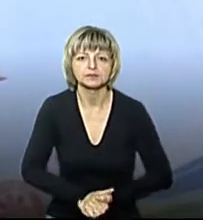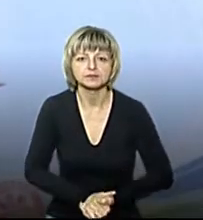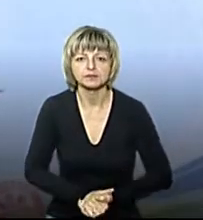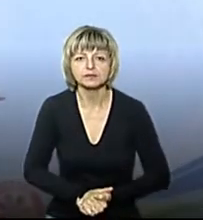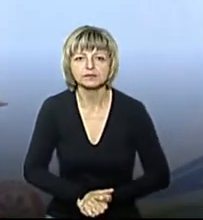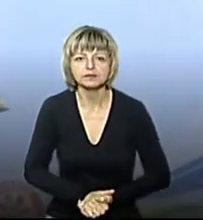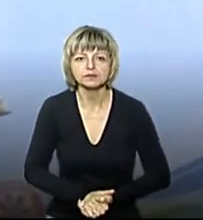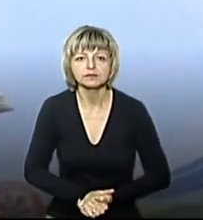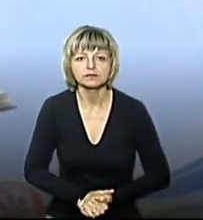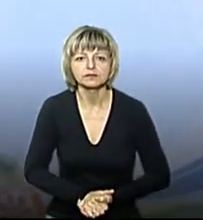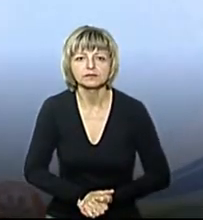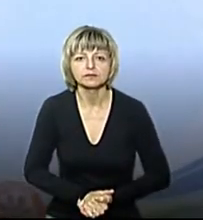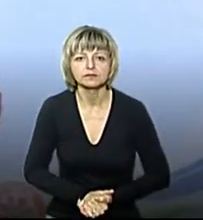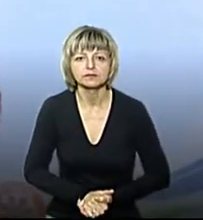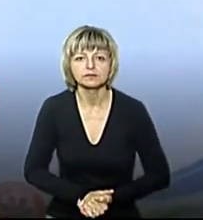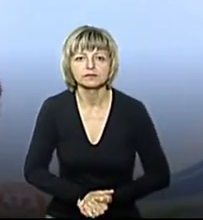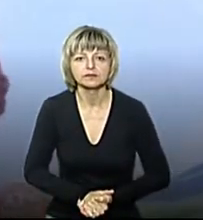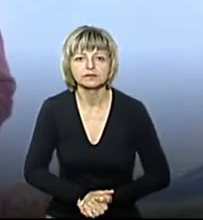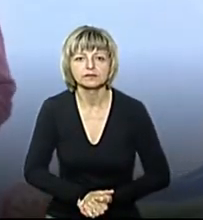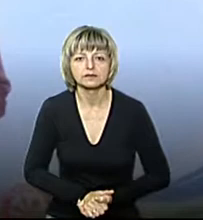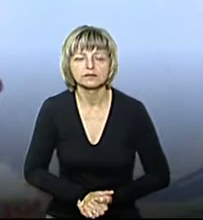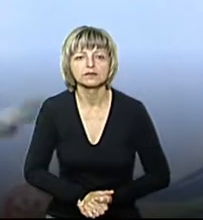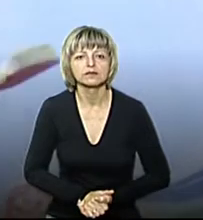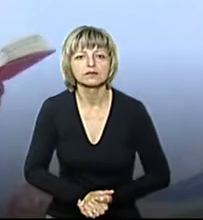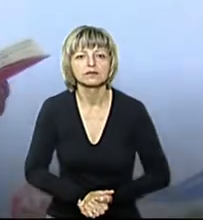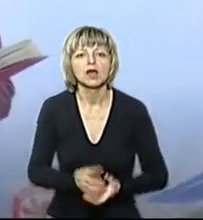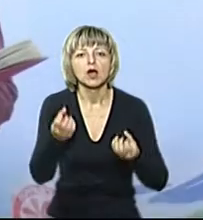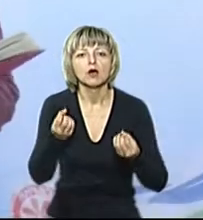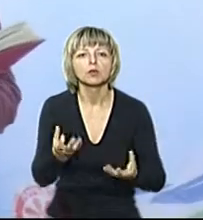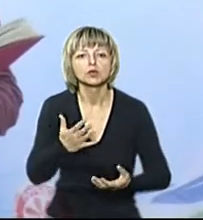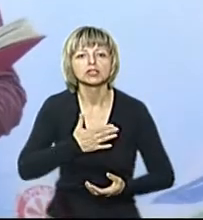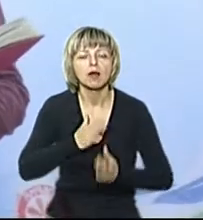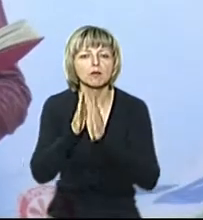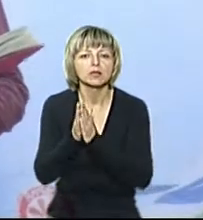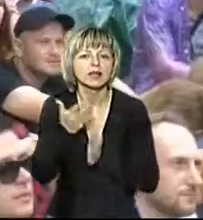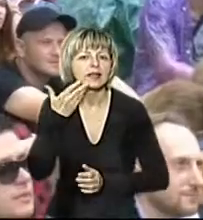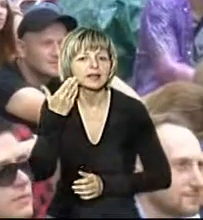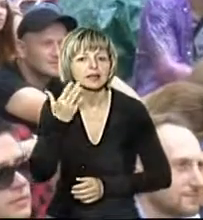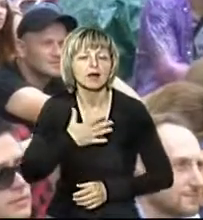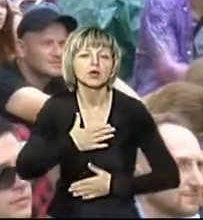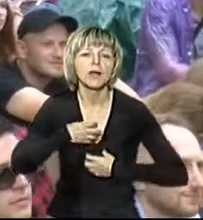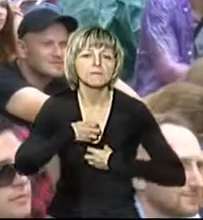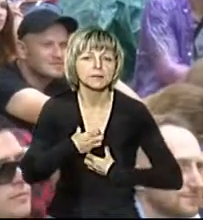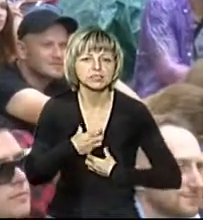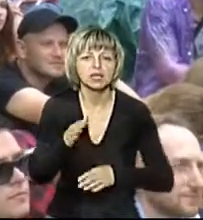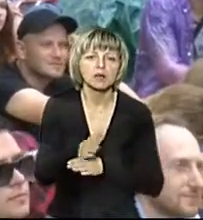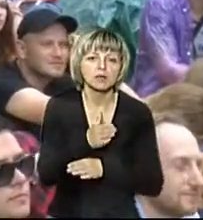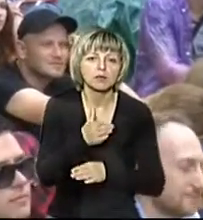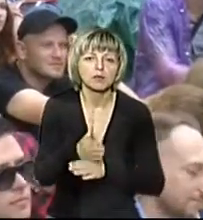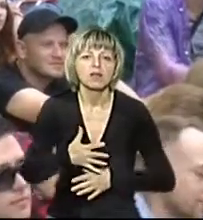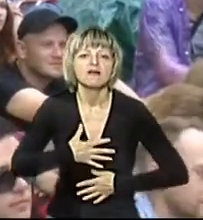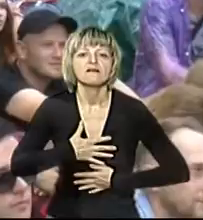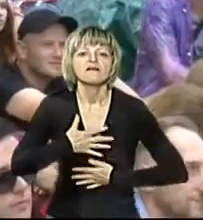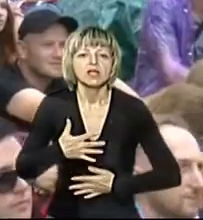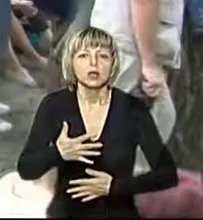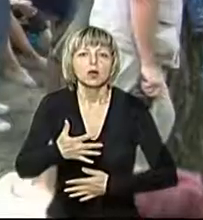лез окам, мочисту сталь. Тож проста моя молитва і легка моя печаль. Поміж видихом